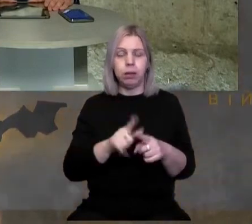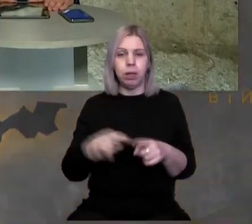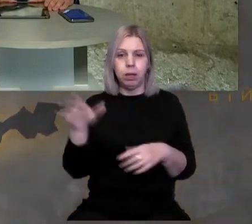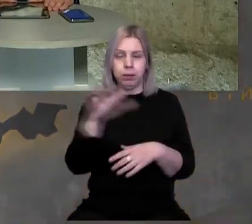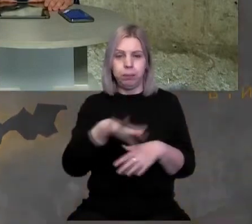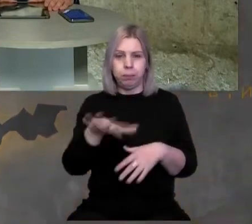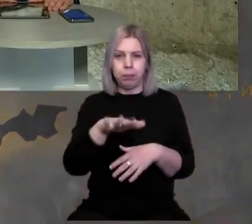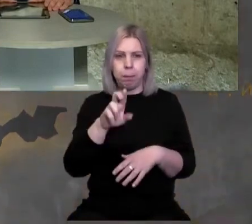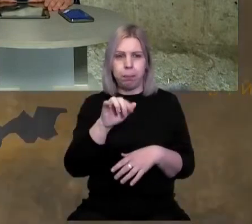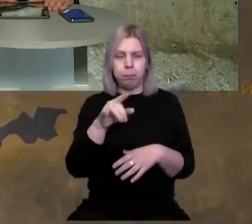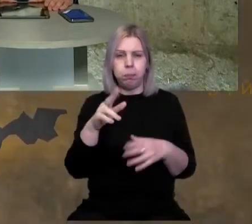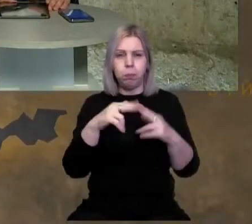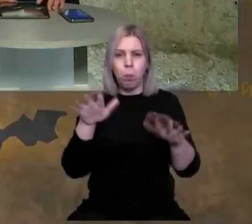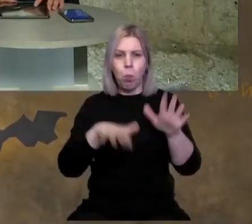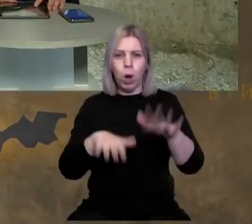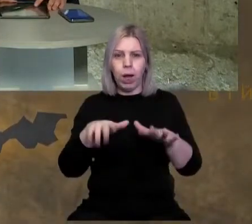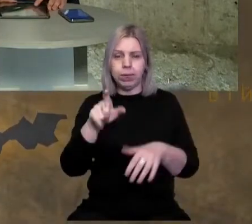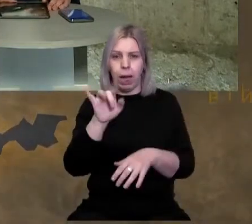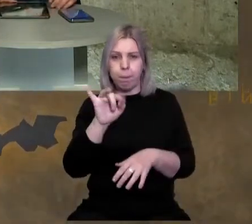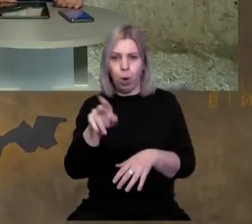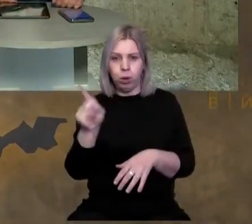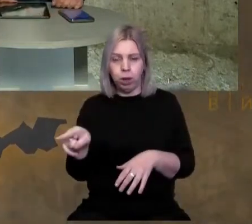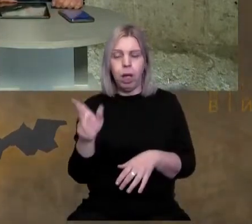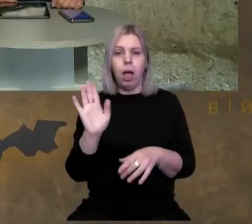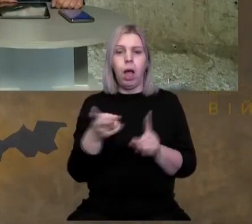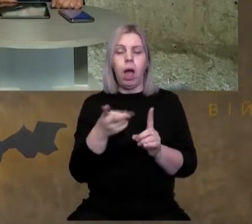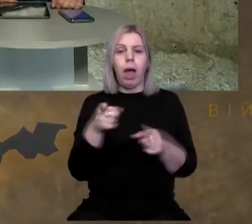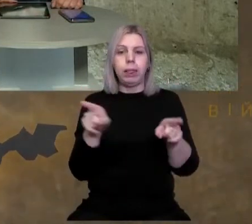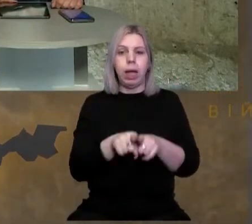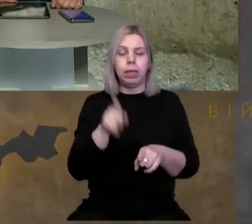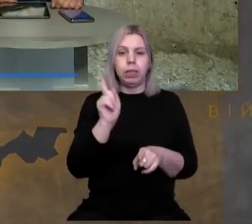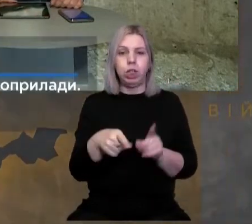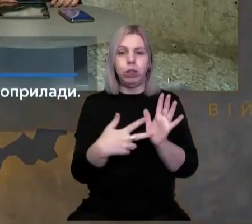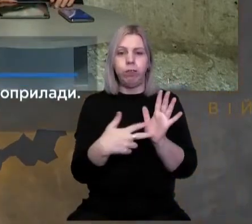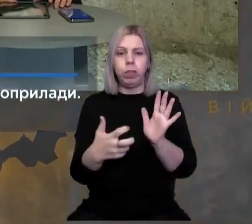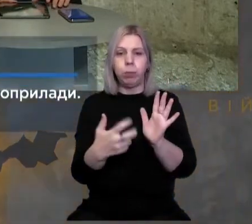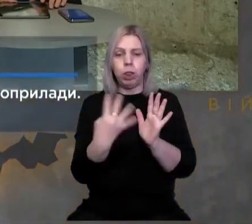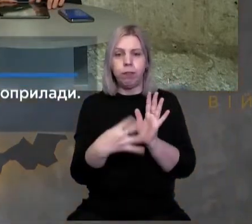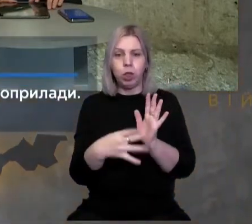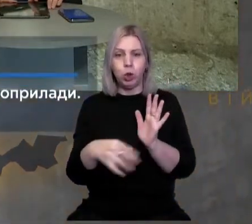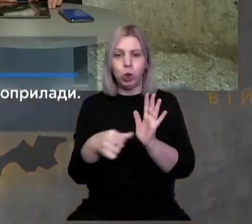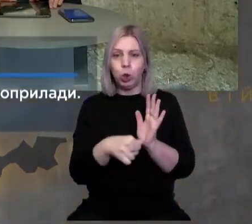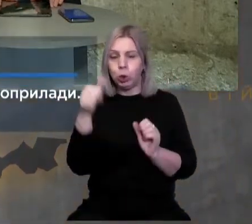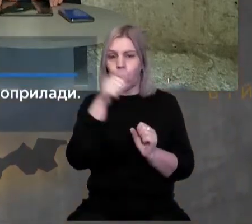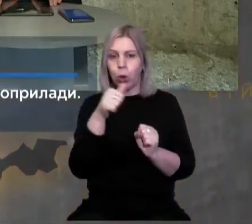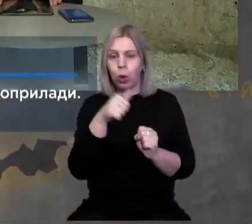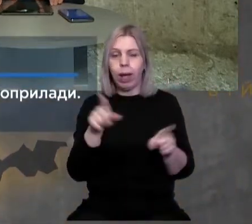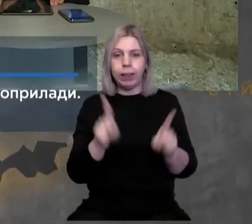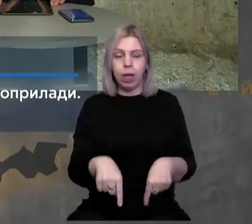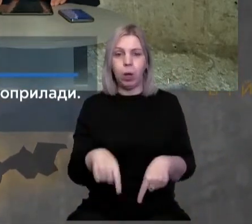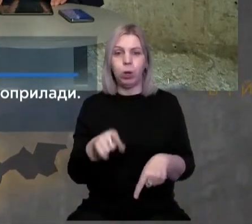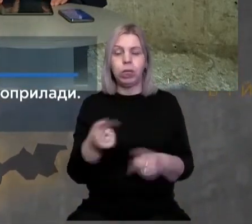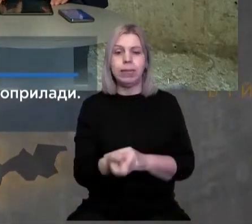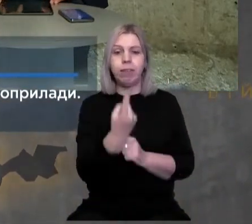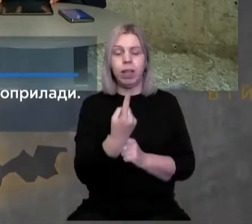-східному, здається, басіоні Мукачівського замку, а так 1896 року. А також